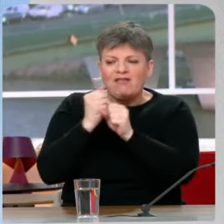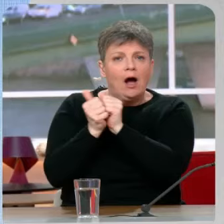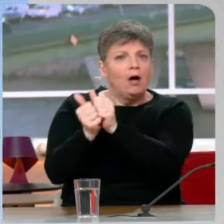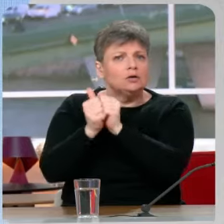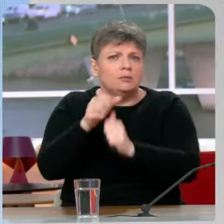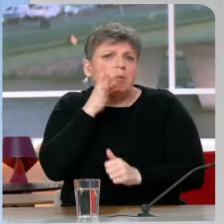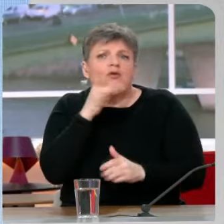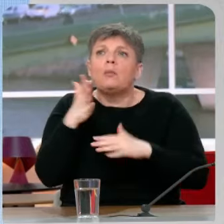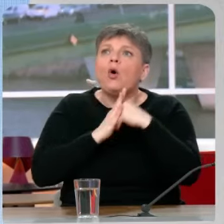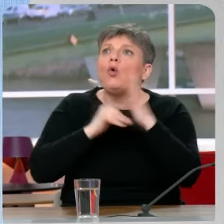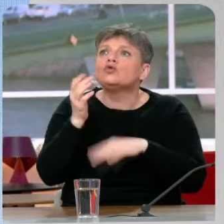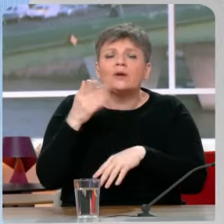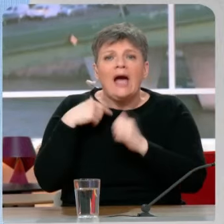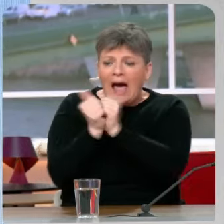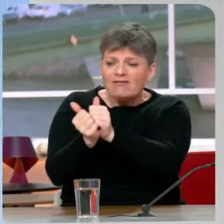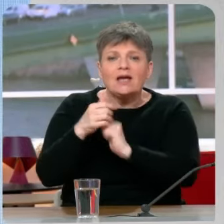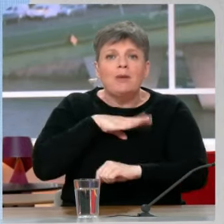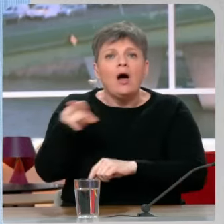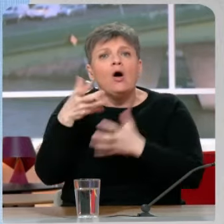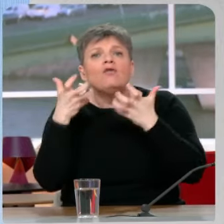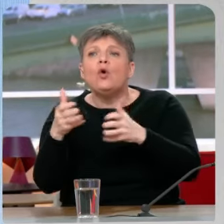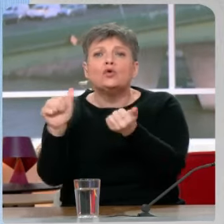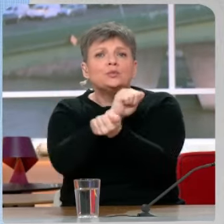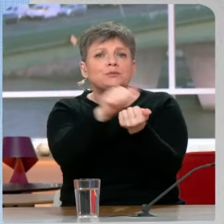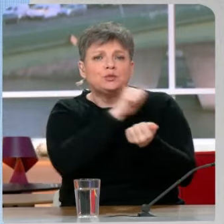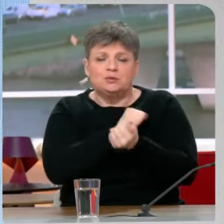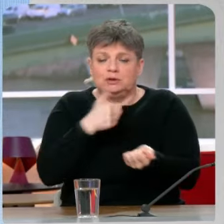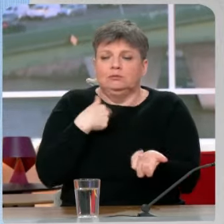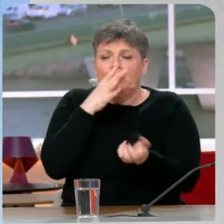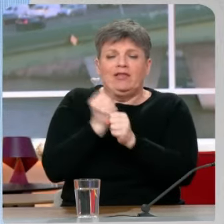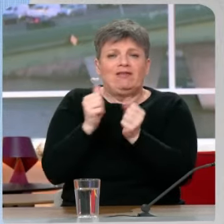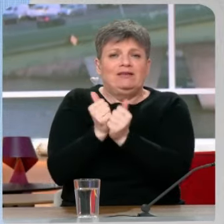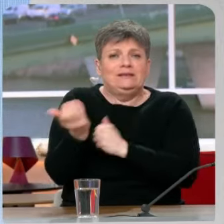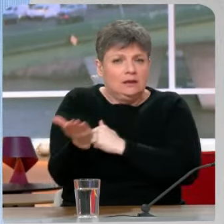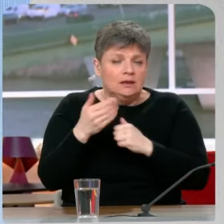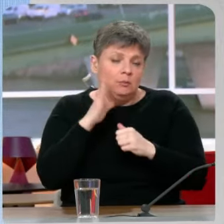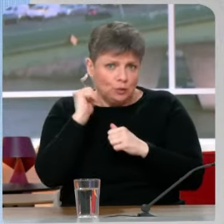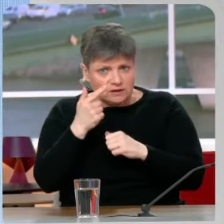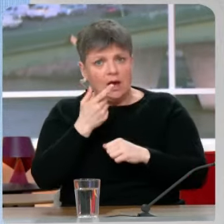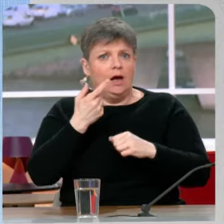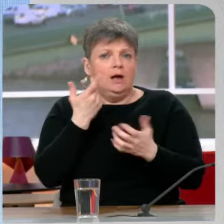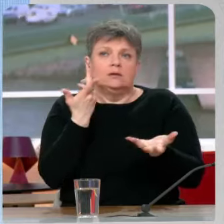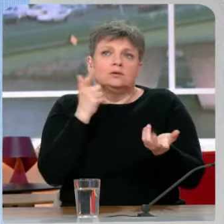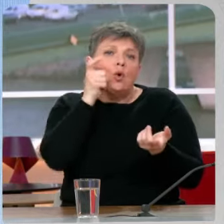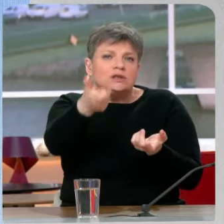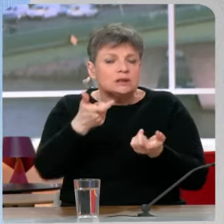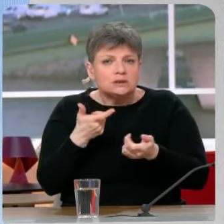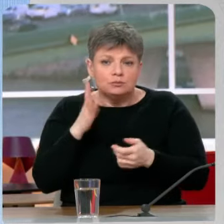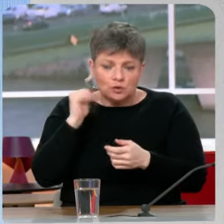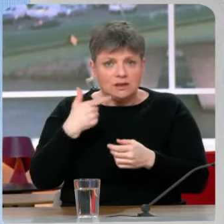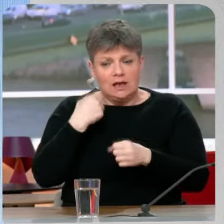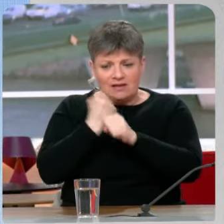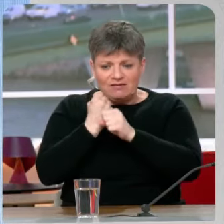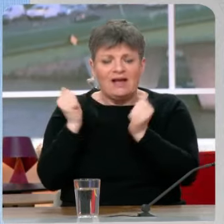un groupe politique qui veut le détruire ? D'accord ? C'est juste du bon sens. Donc, on construit l'Europe avec une partie de la droite, le